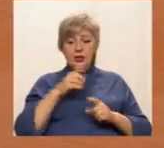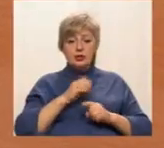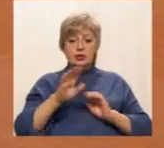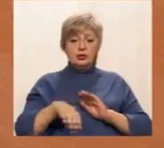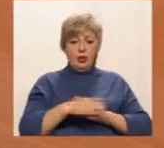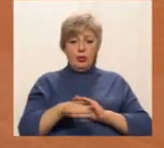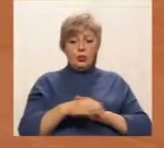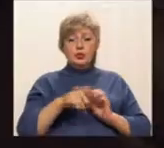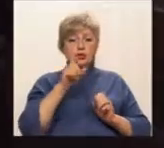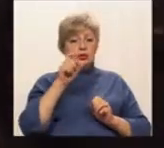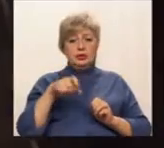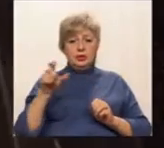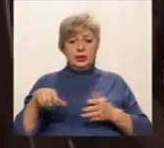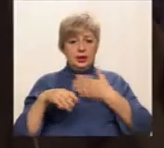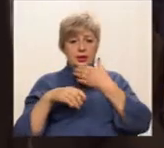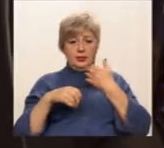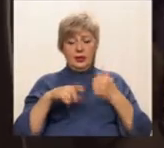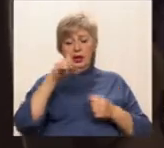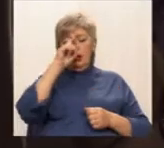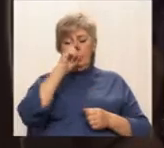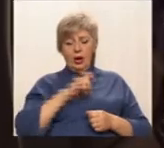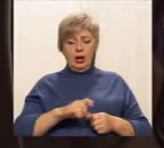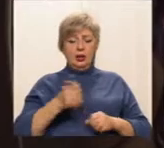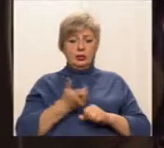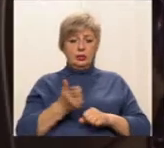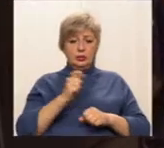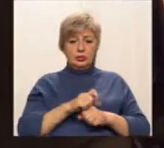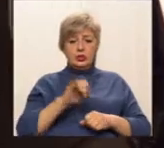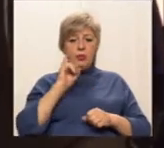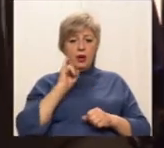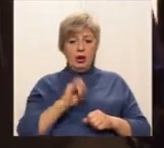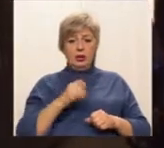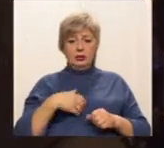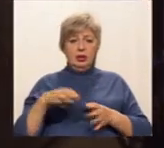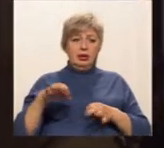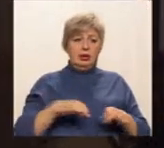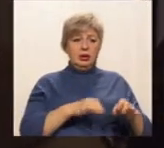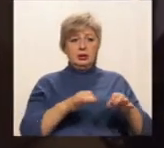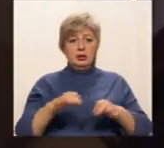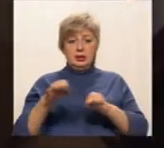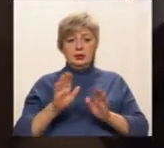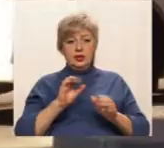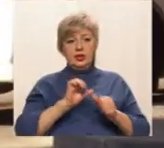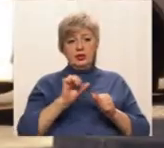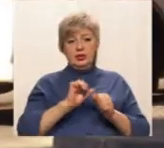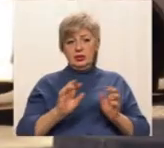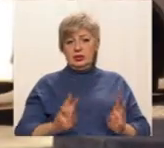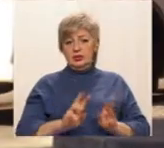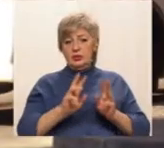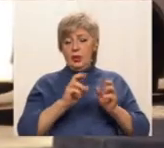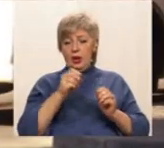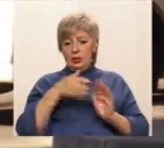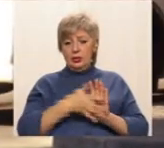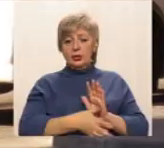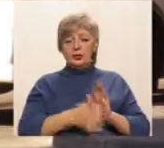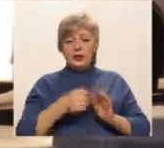прізвище чоловік відмовився. Погано, дуже погано. Людей немає. Катаємось. Тільки солярку спалюємо. Нагадаємо,